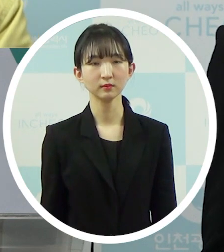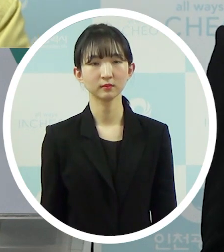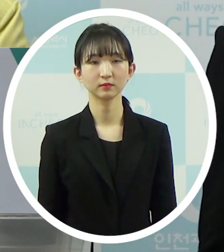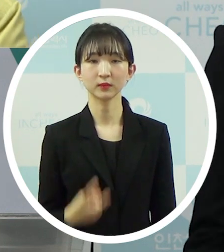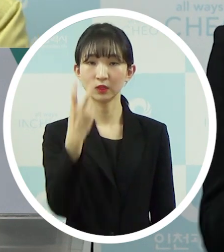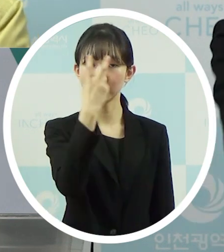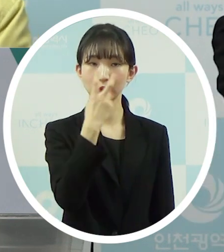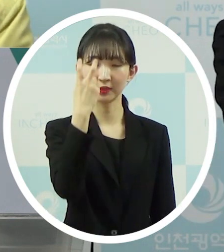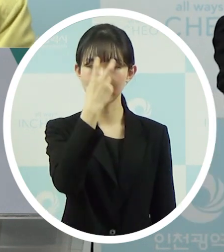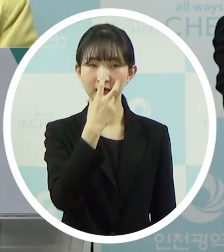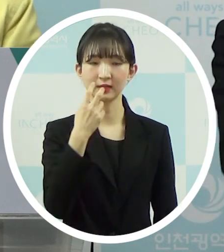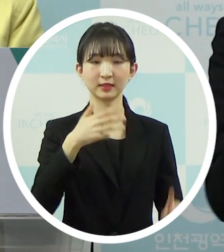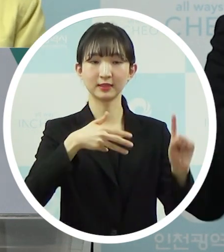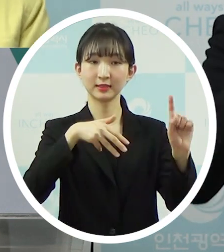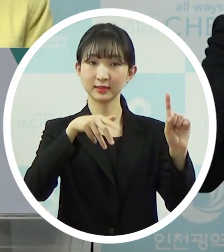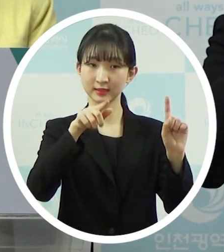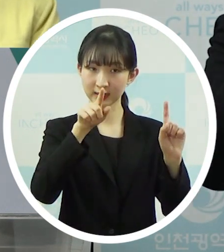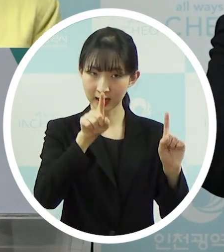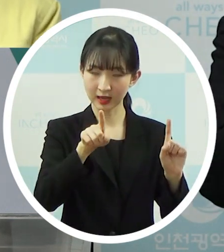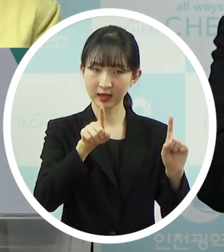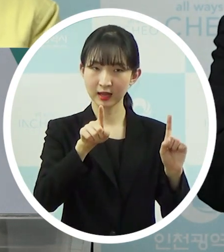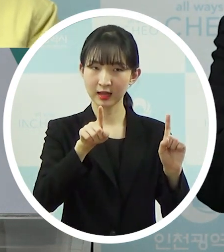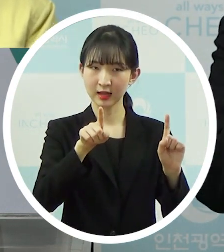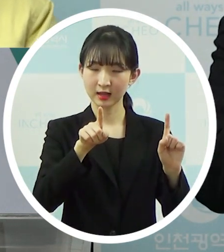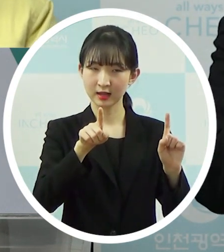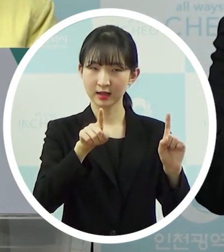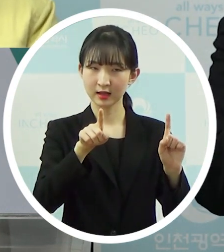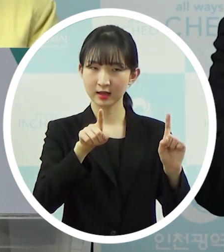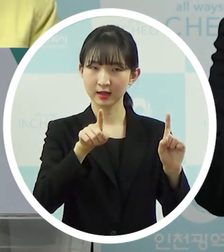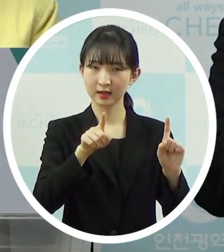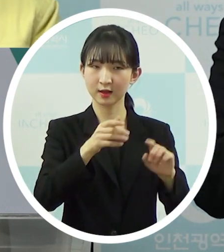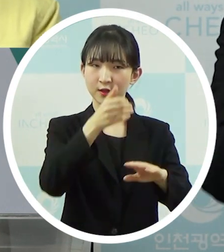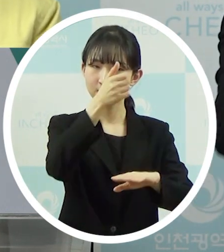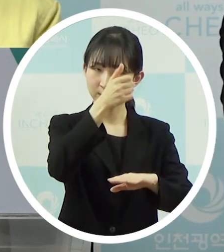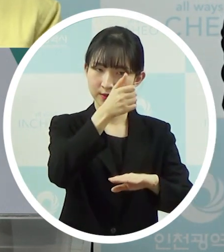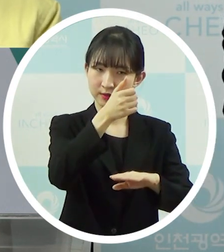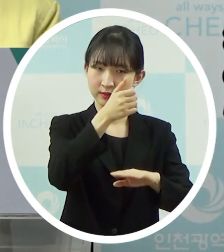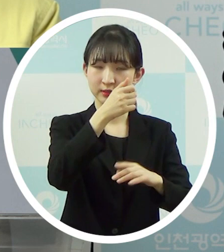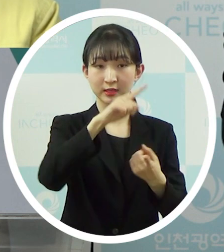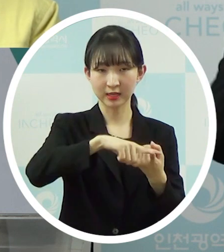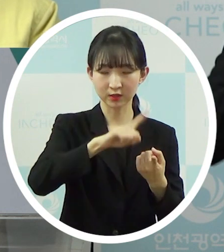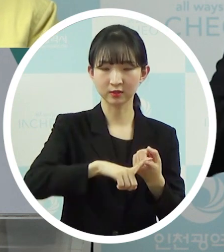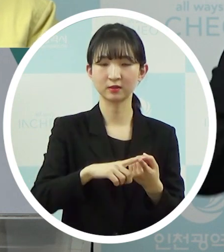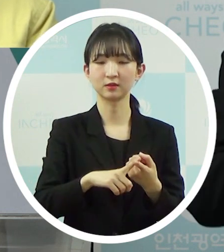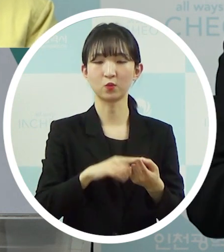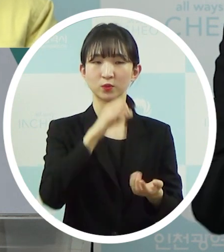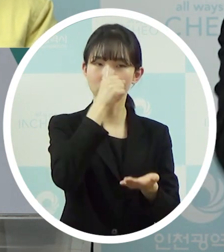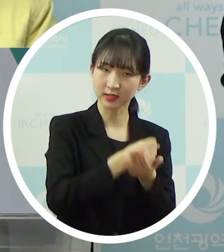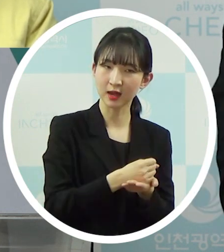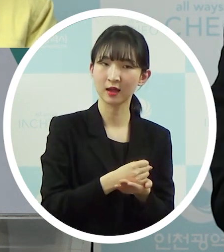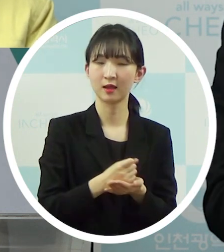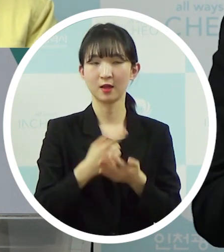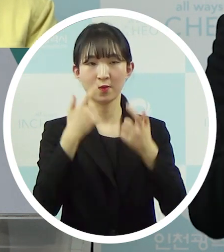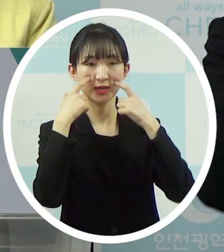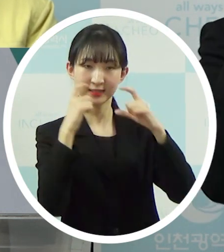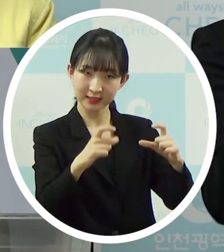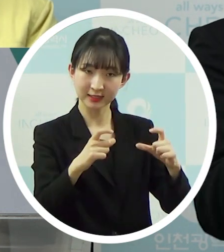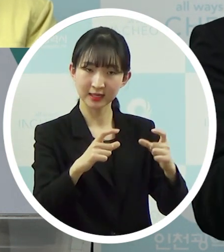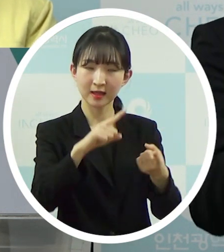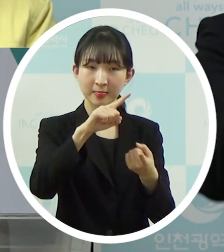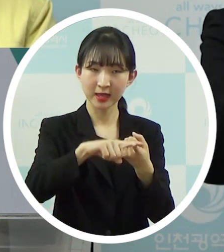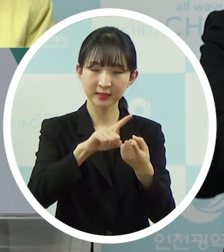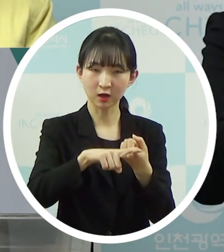일부 1차 들어갔던 거는 음성 판단 음성이나 양성 판단 전에 우리가 해당 지역에 대해서는 미리